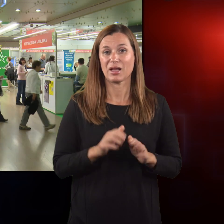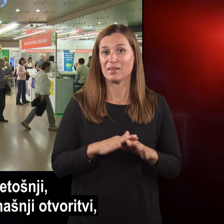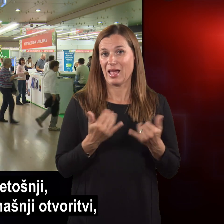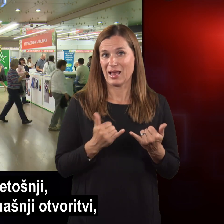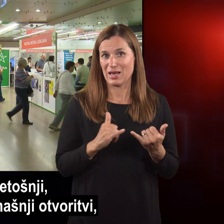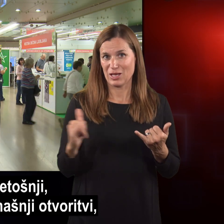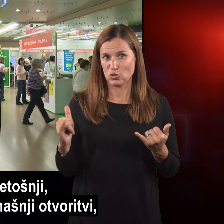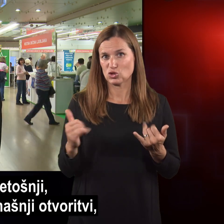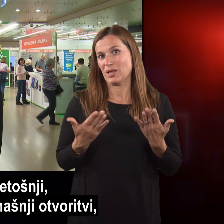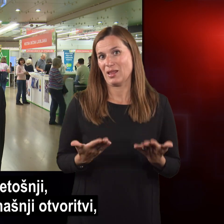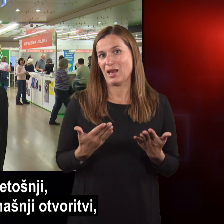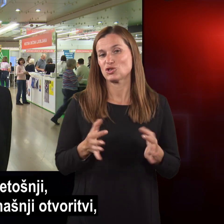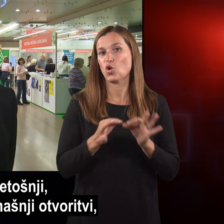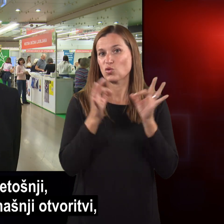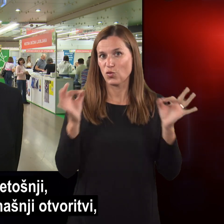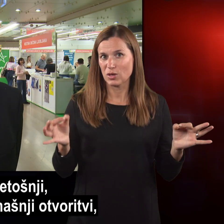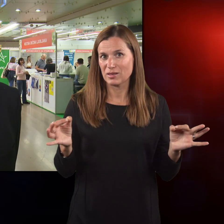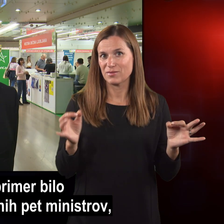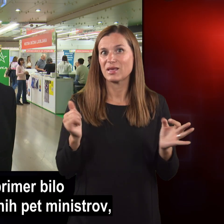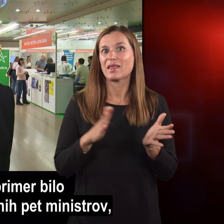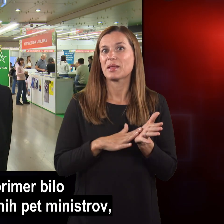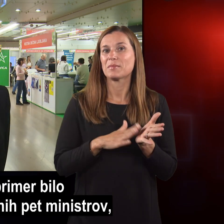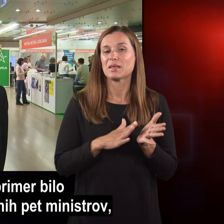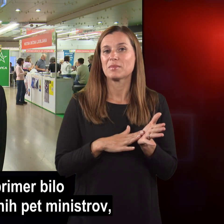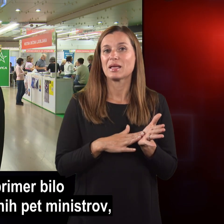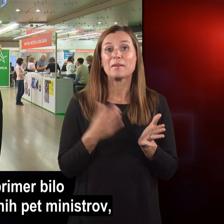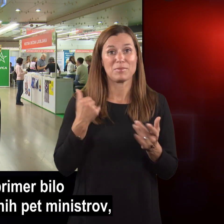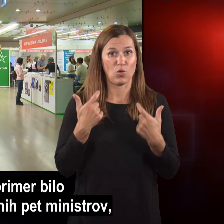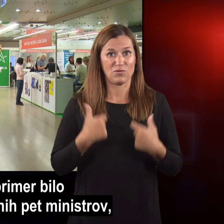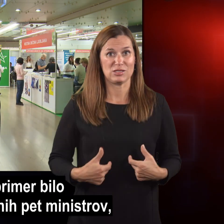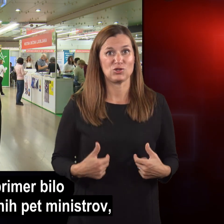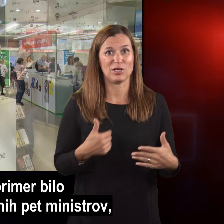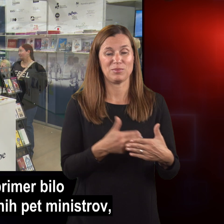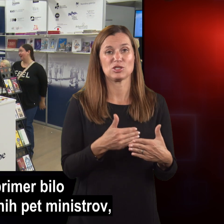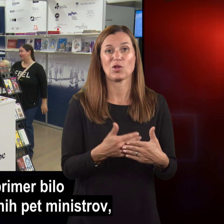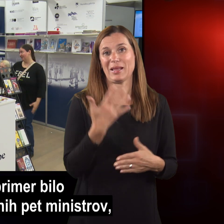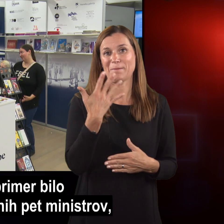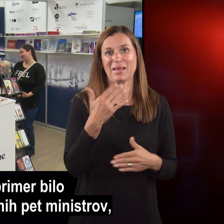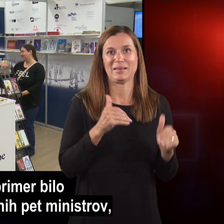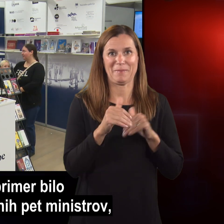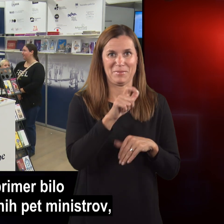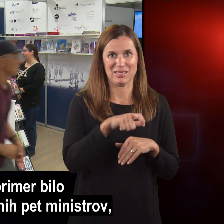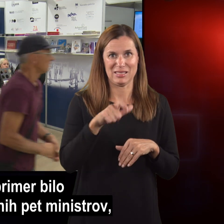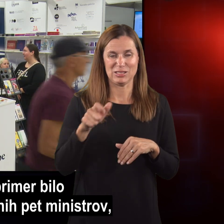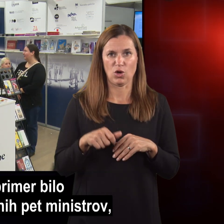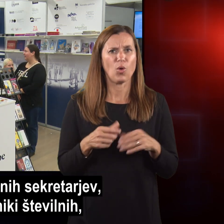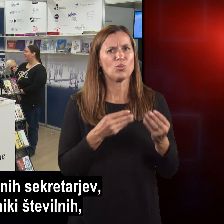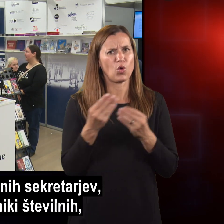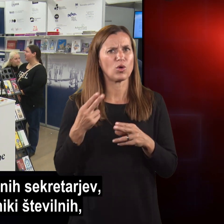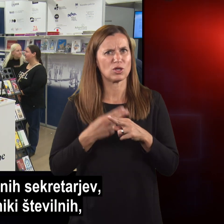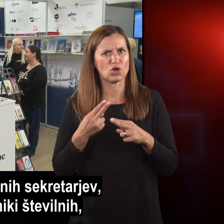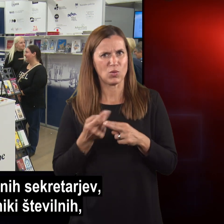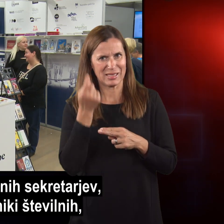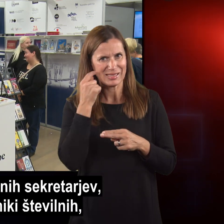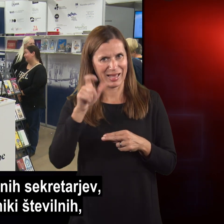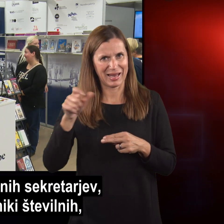Na letošnji, tudi na današnji utvoritvi je, naprimer, bilo fizično prisotnih pet ministrov, mnogo